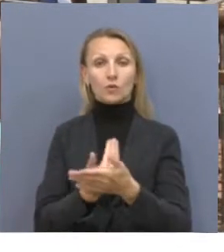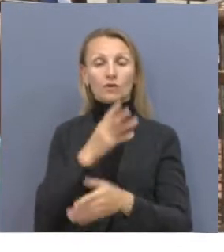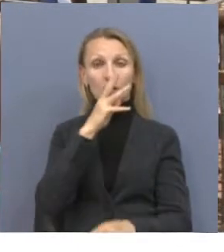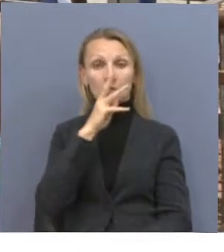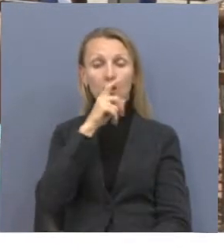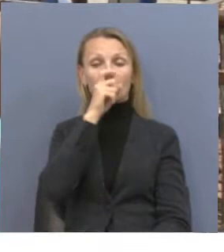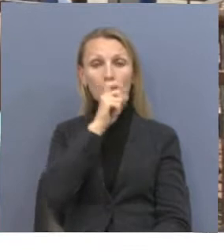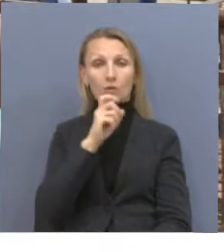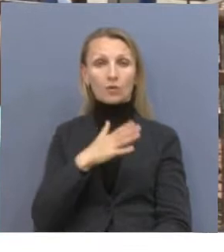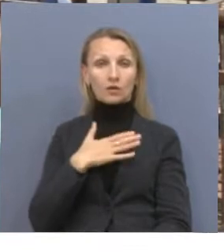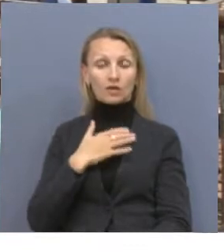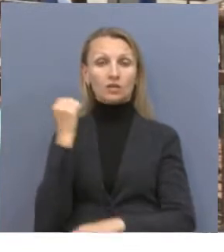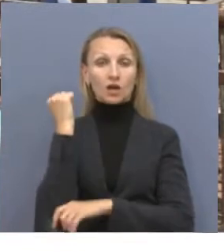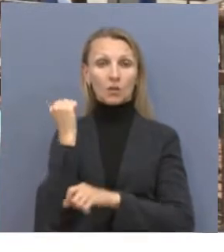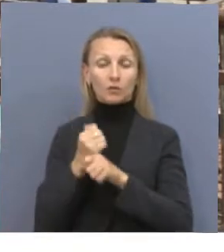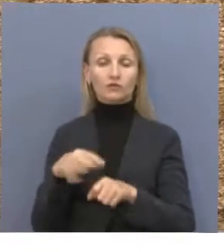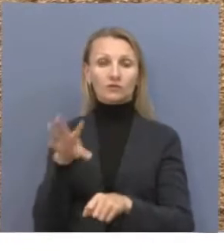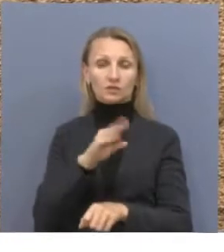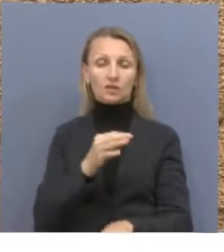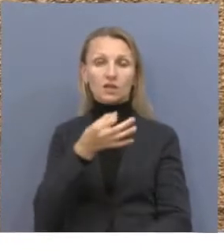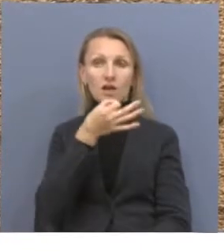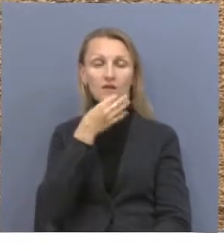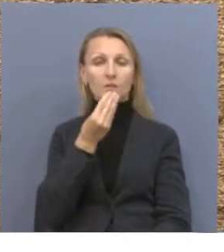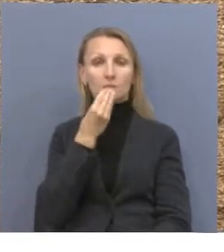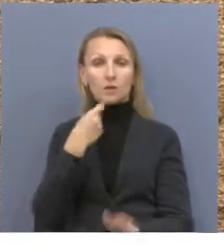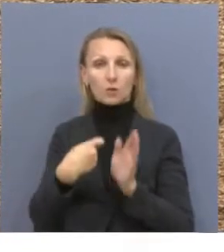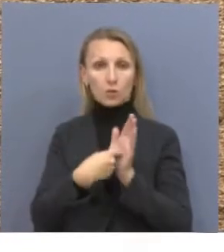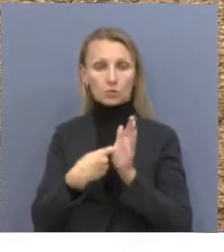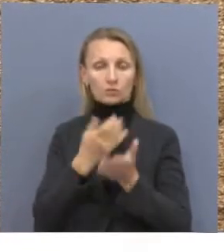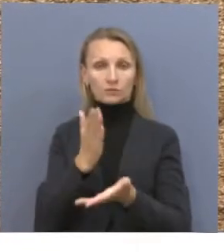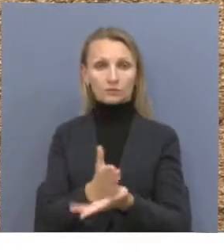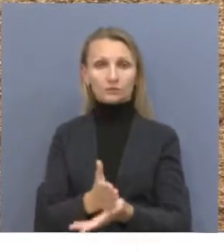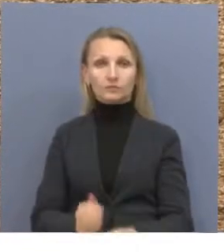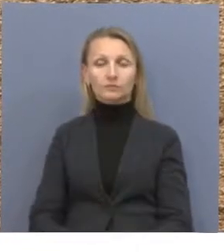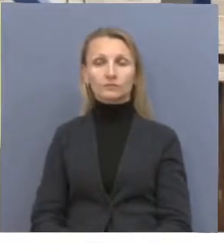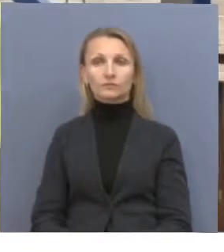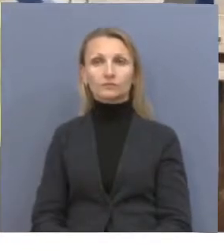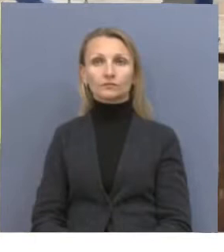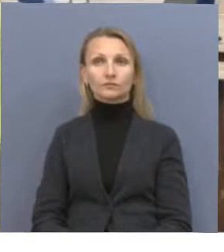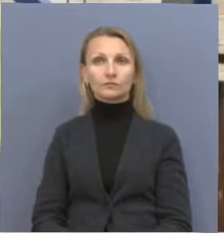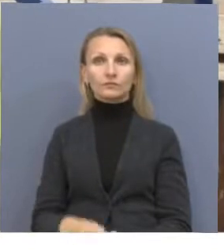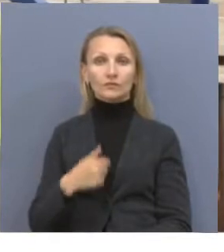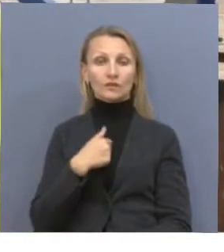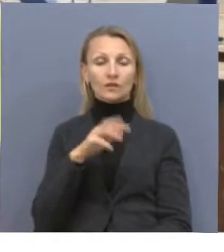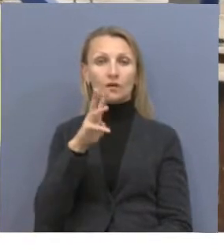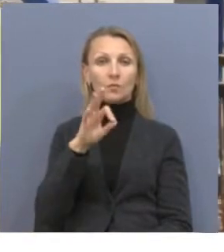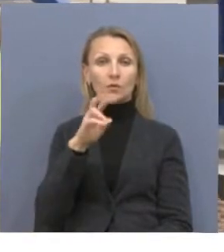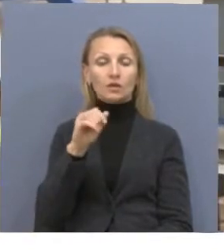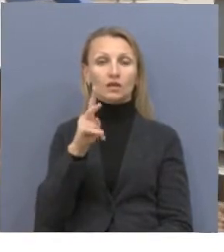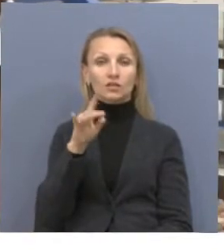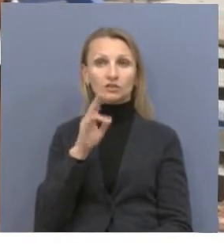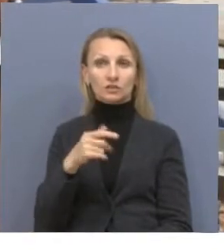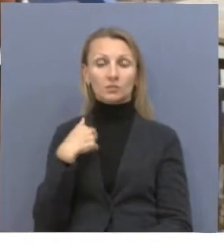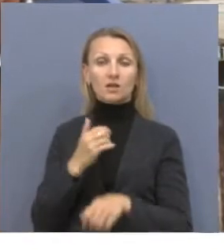неплохая. Нас, рабочих, все устраивает. Для нас также организовано питание. Я монтажник. На этот объект меня